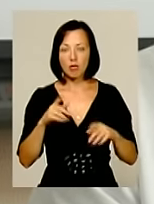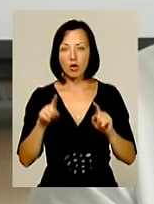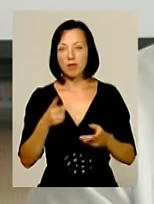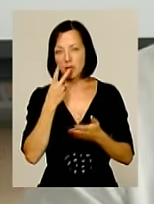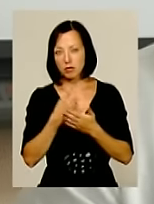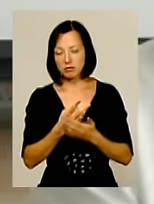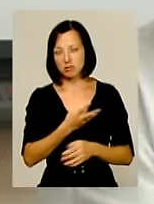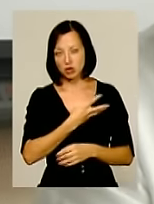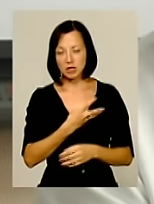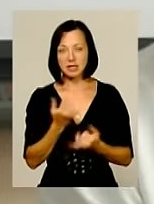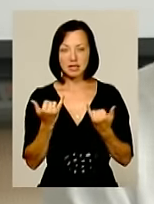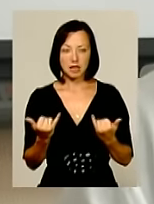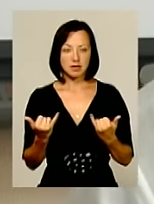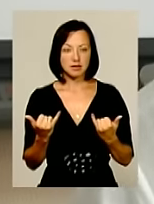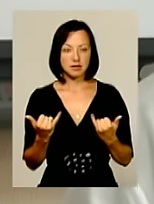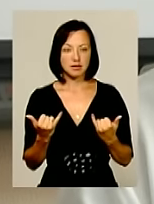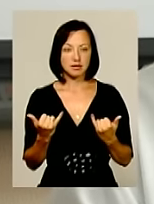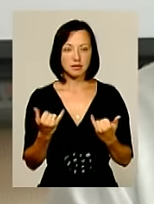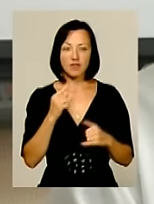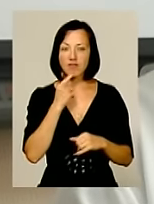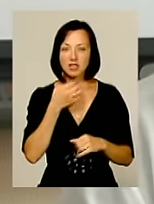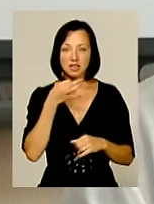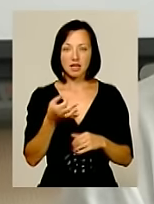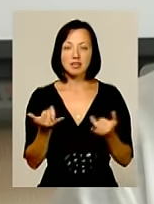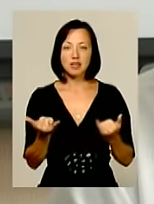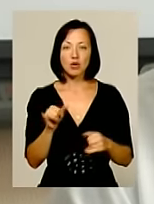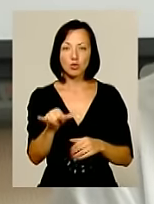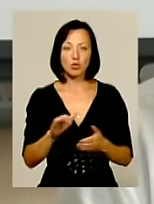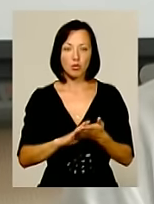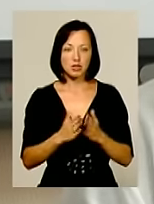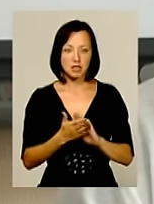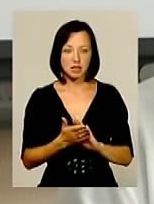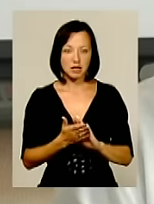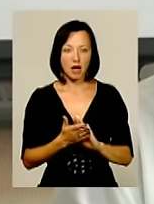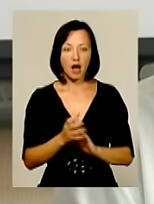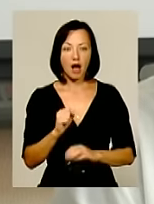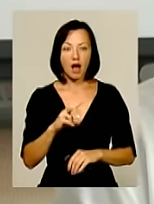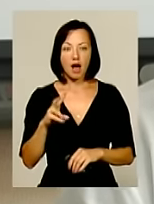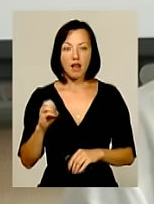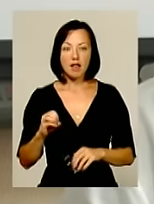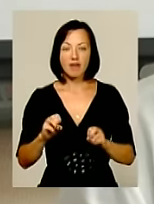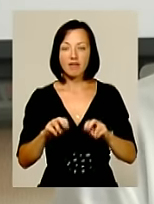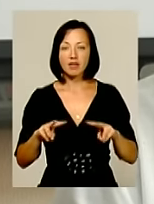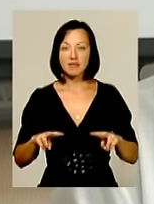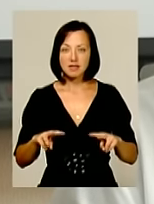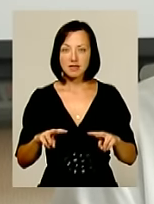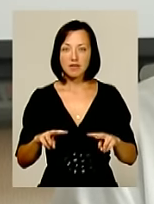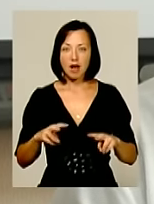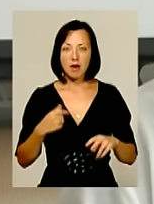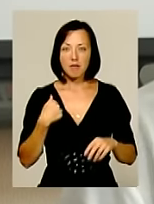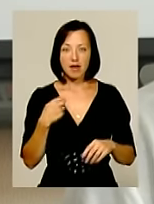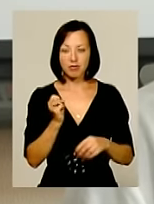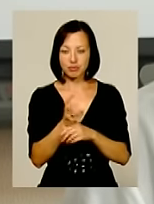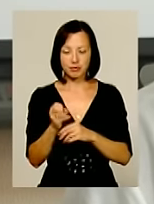виявив бажання. Ну, зараз теж мені важко вже сказати, яка зараз у нього думка. Але фахівців ми позбавлятися не